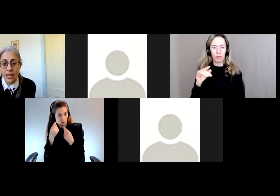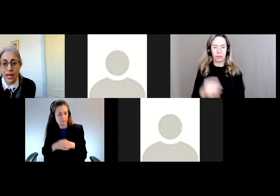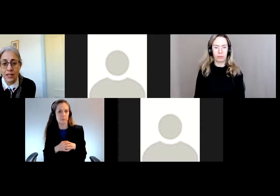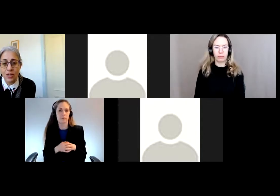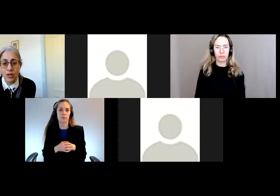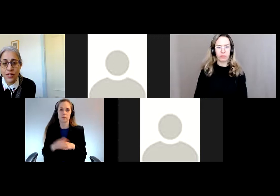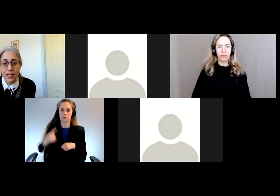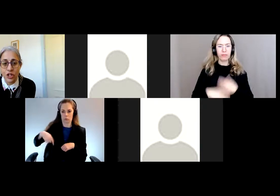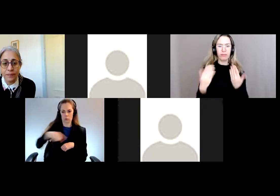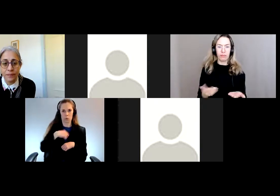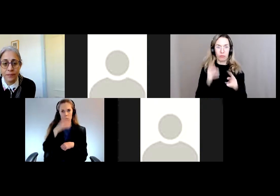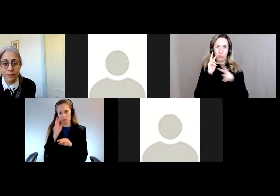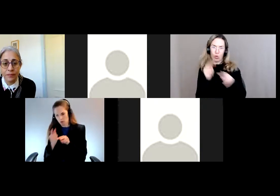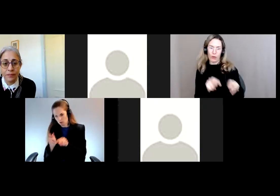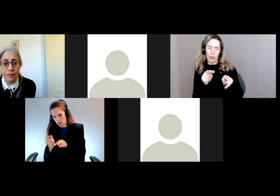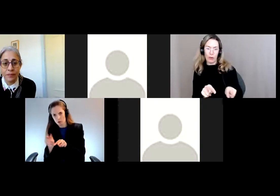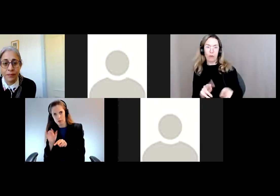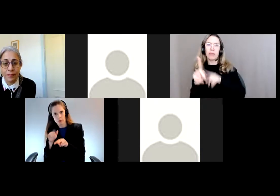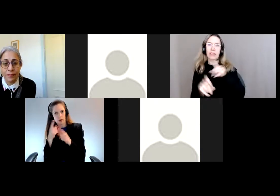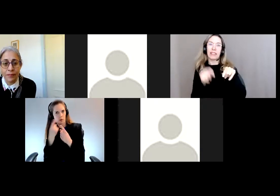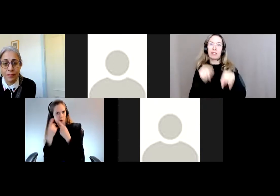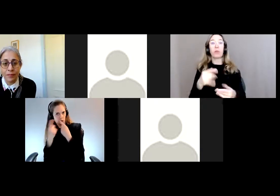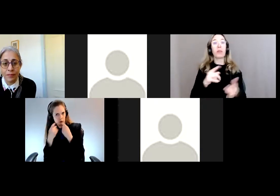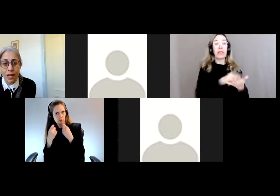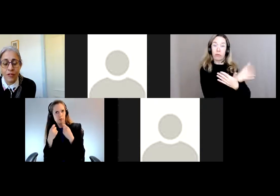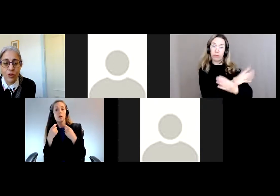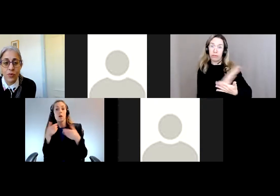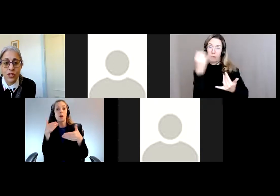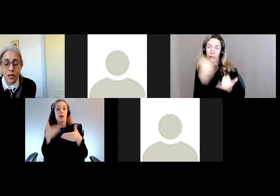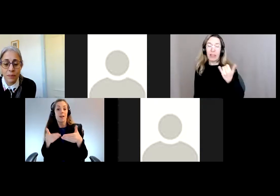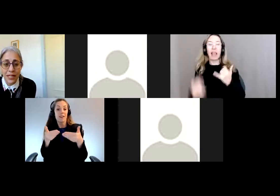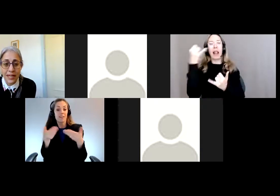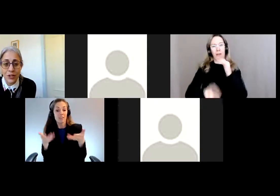Nous allons surveiller cette boîte et poser vos questions à la fin de la séance.